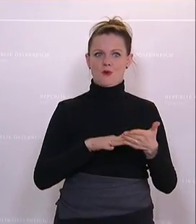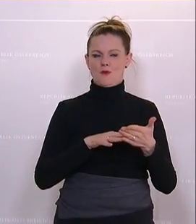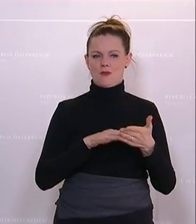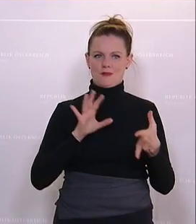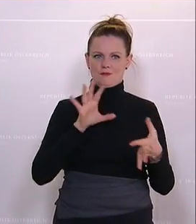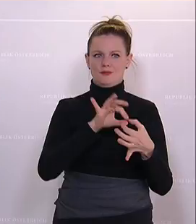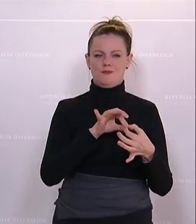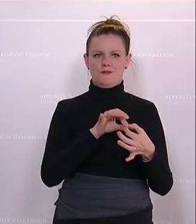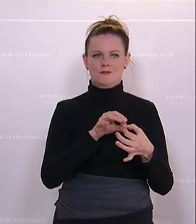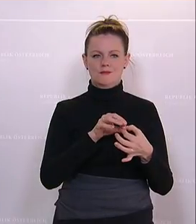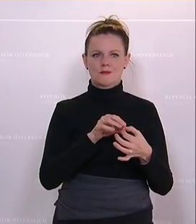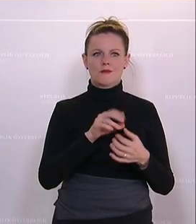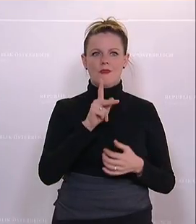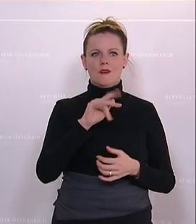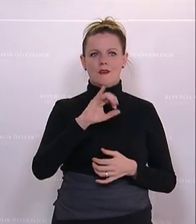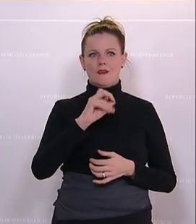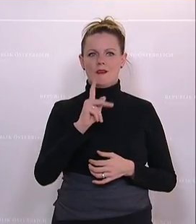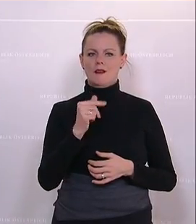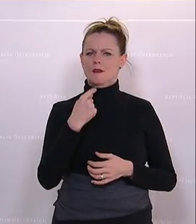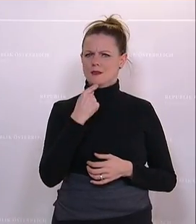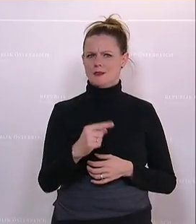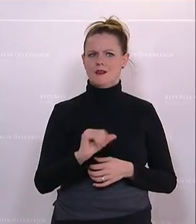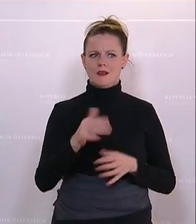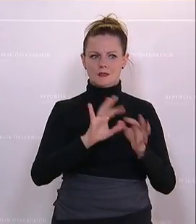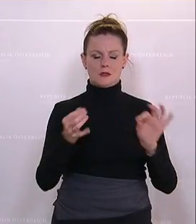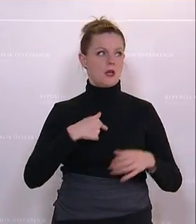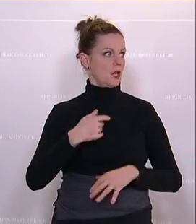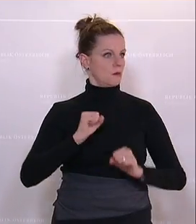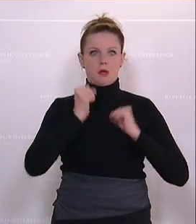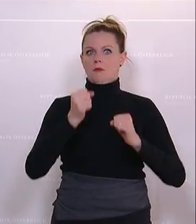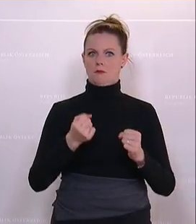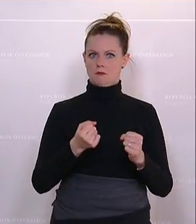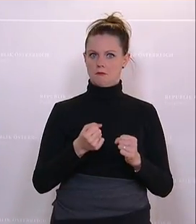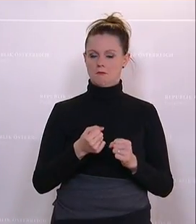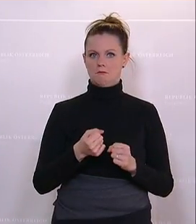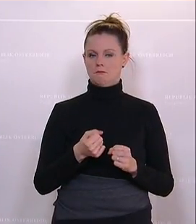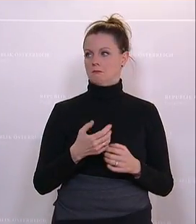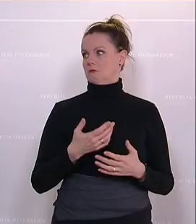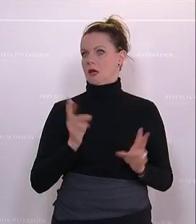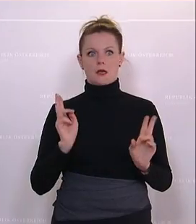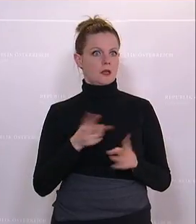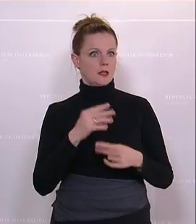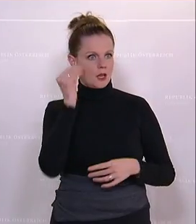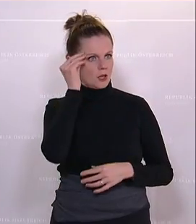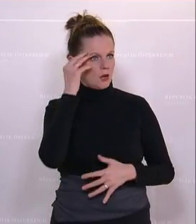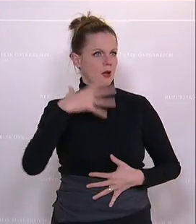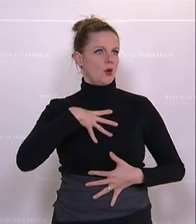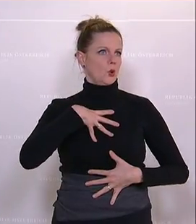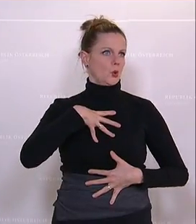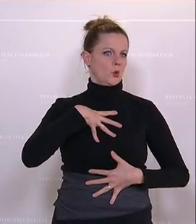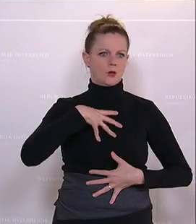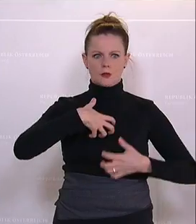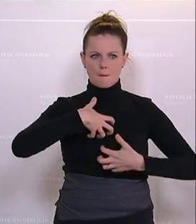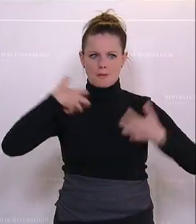Kickl hat sich hergestellt und sein erster Satz war, er ist entsetzt, er ist fassungslos, er ist erschütternd und er ist